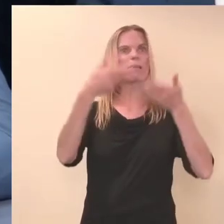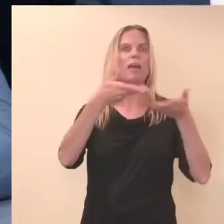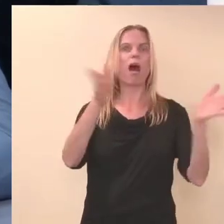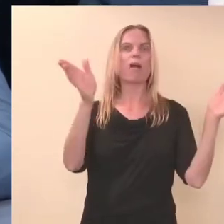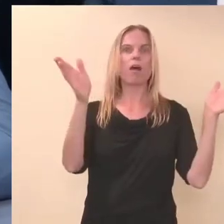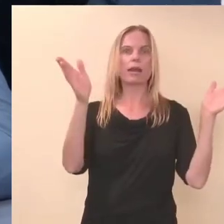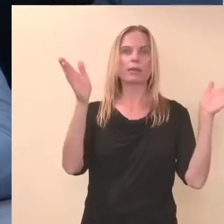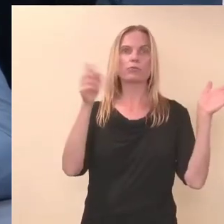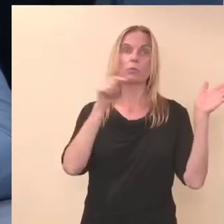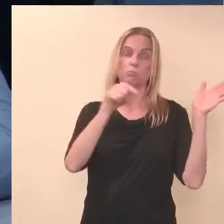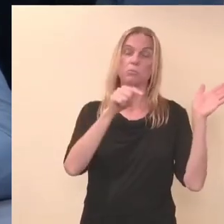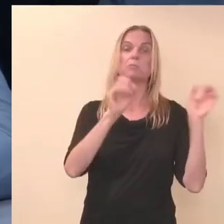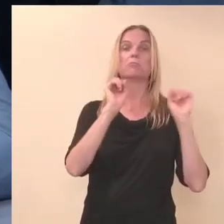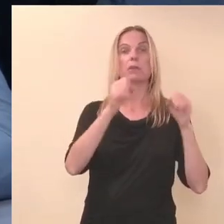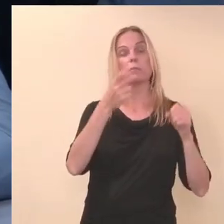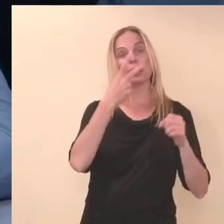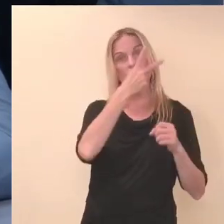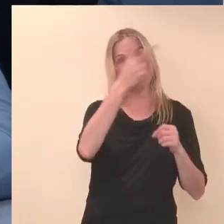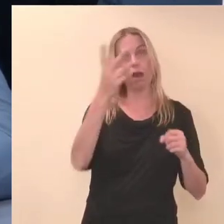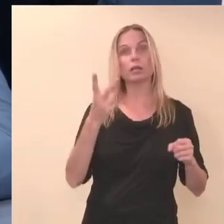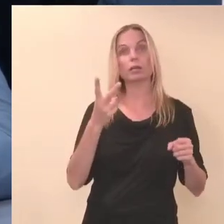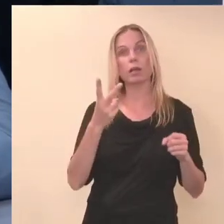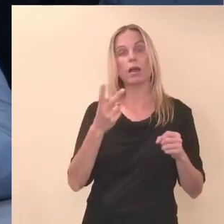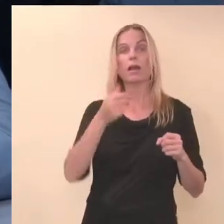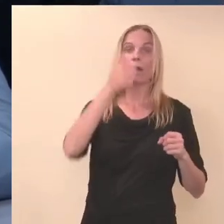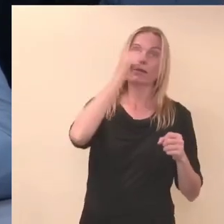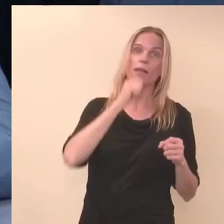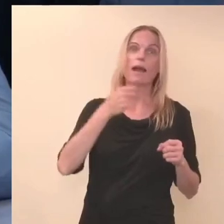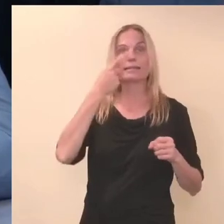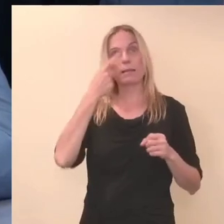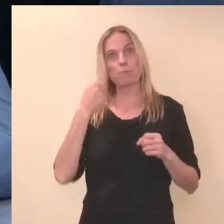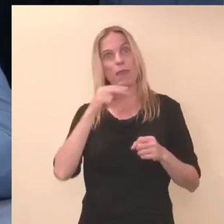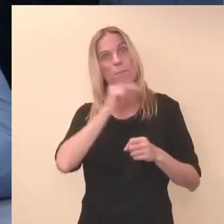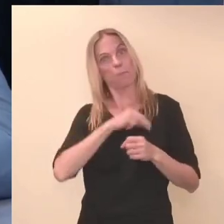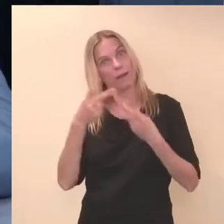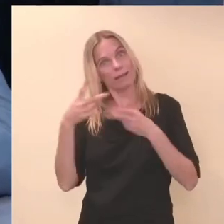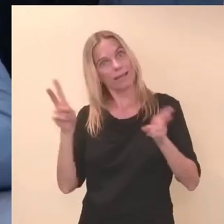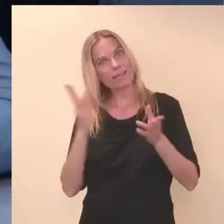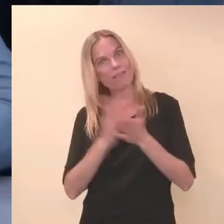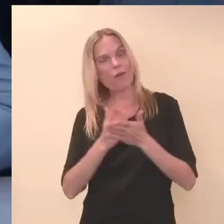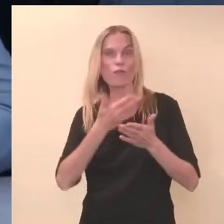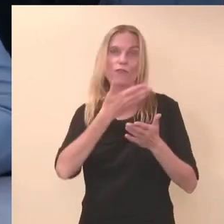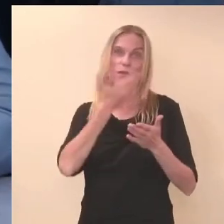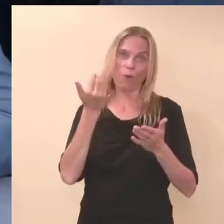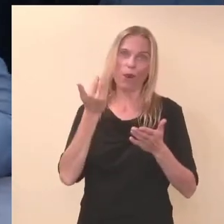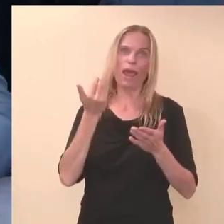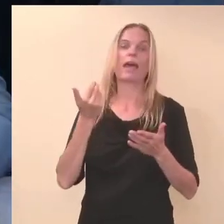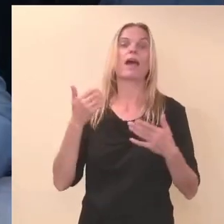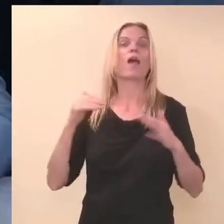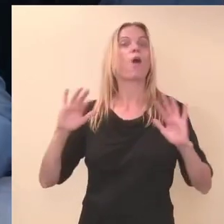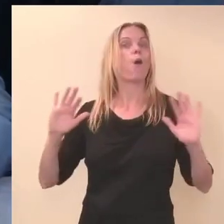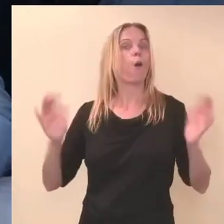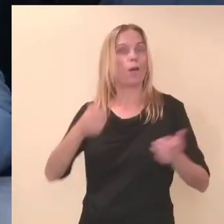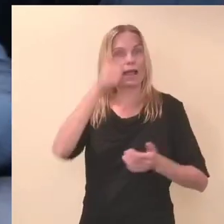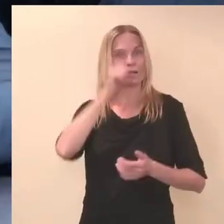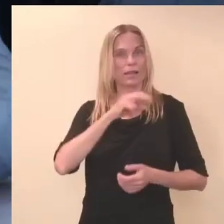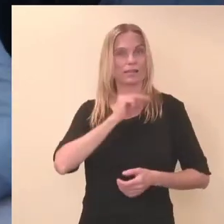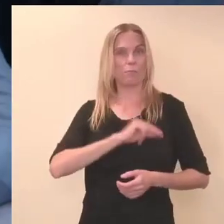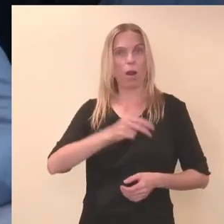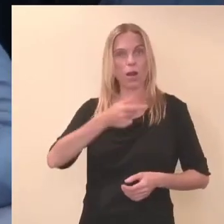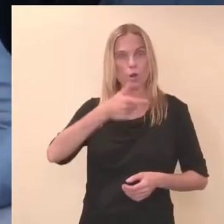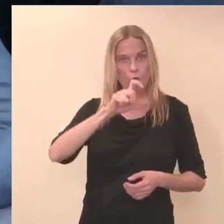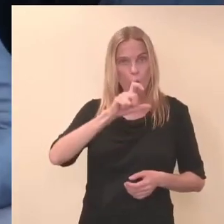oleks võimalik siis vaadata, kas näistele meestele makseks see erinevad palka ja naised saaks nagu tänu sellele suuremat palka, siis need samad.